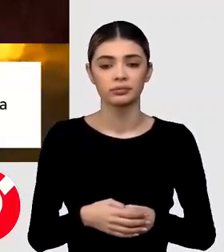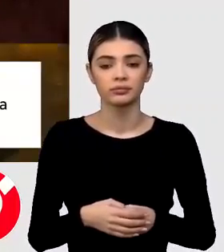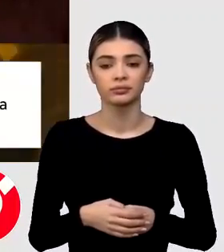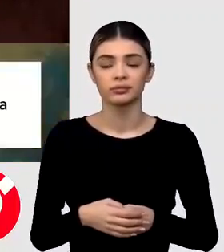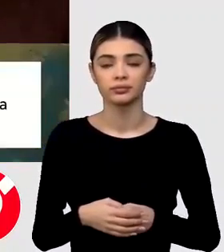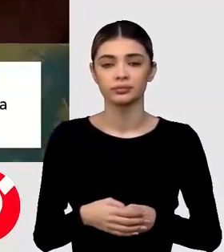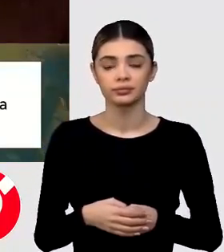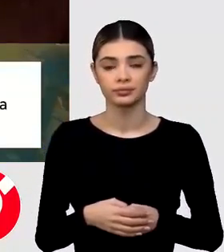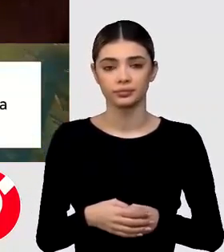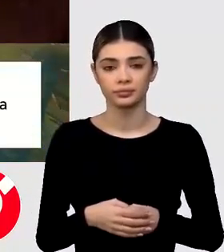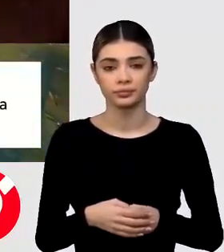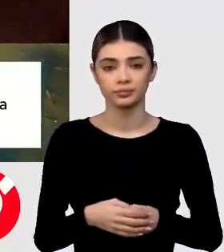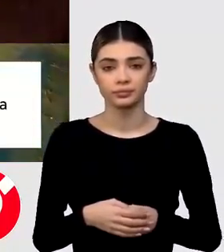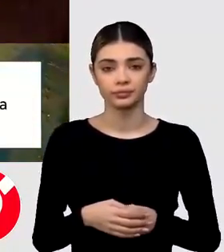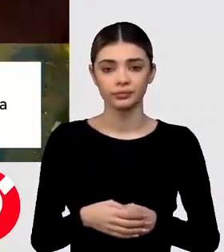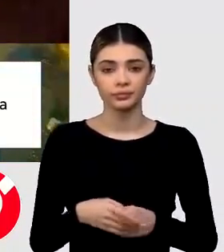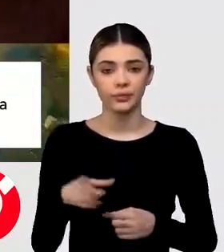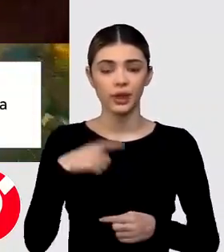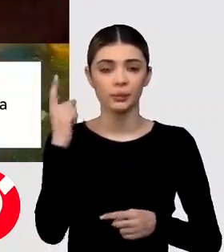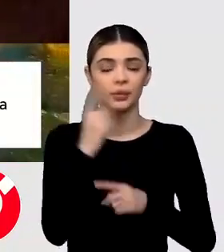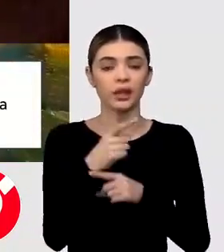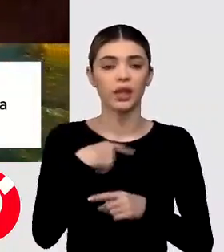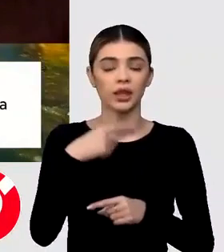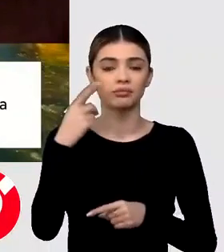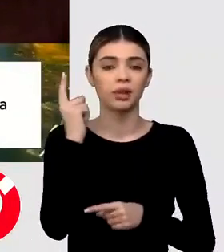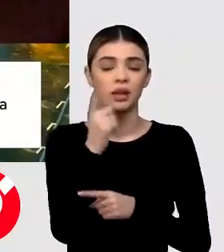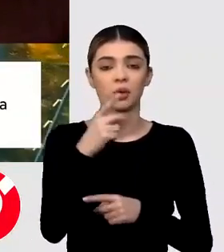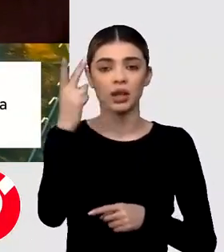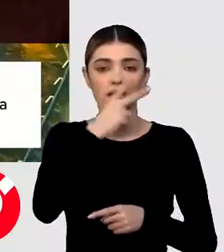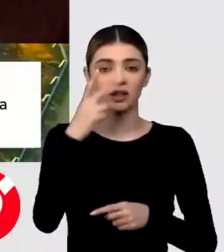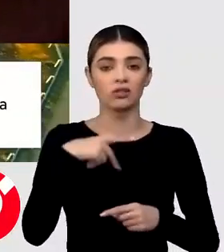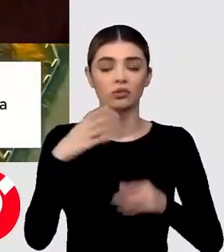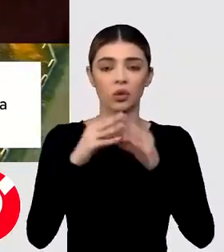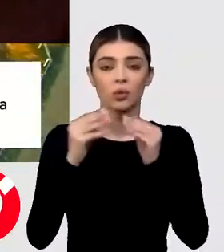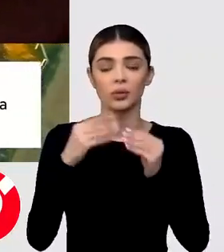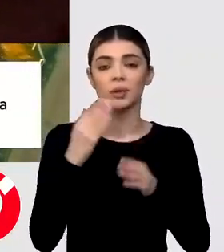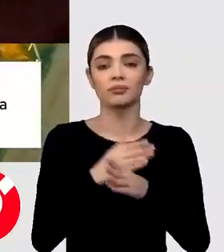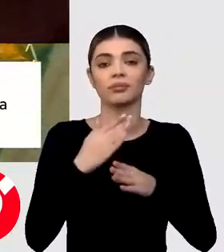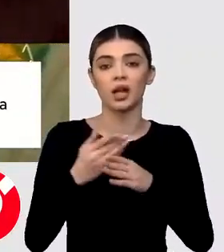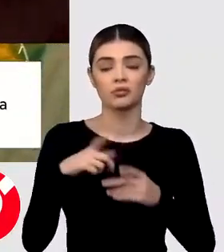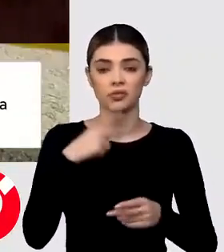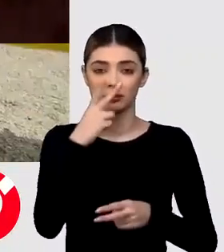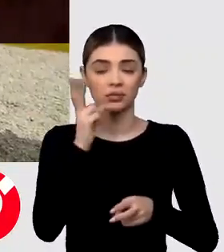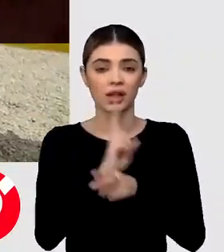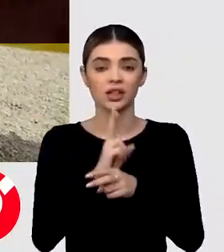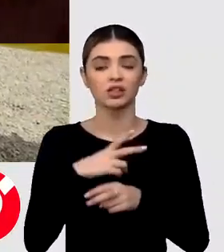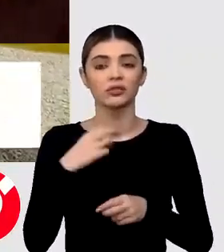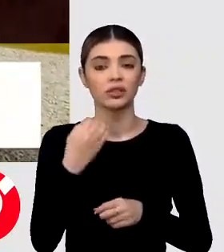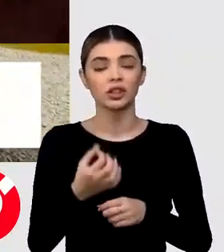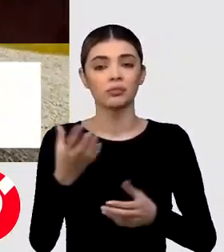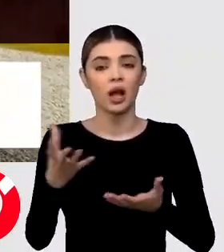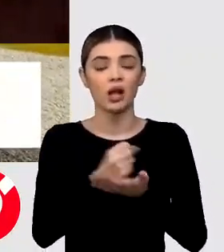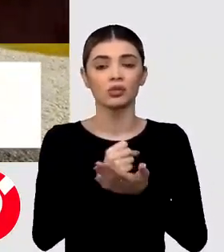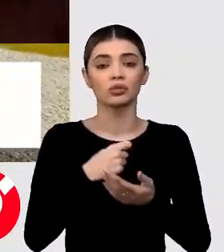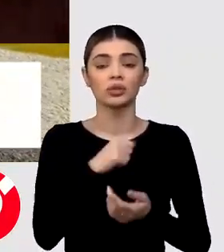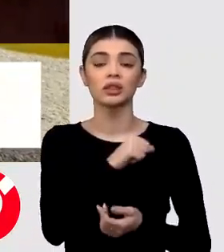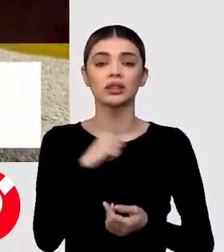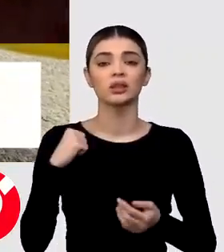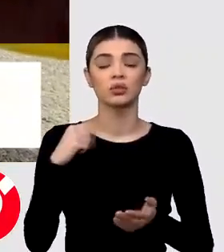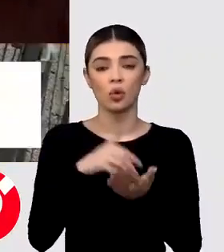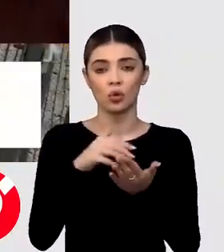Sigur, întâi trebuie să înțelegem că România trebuie în permanență să fie preocupată să-și asigure propriul consum.